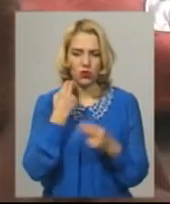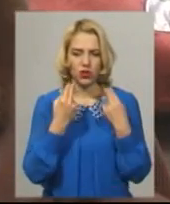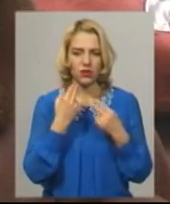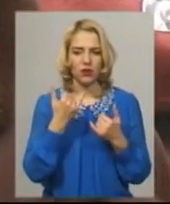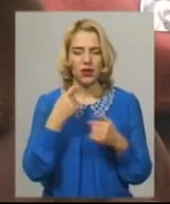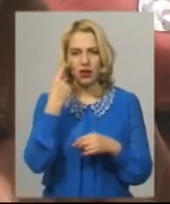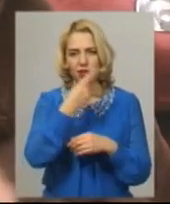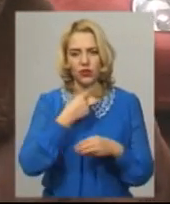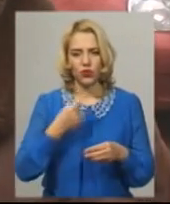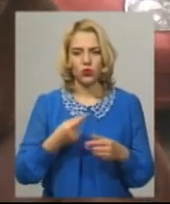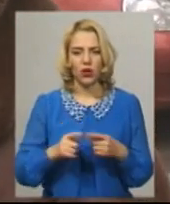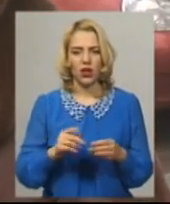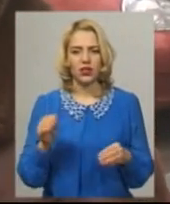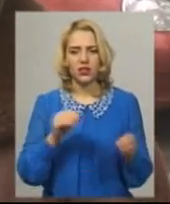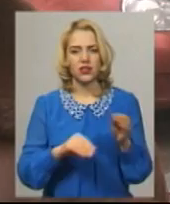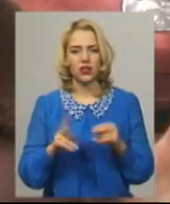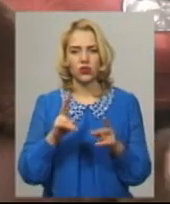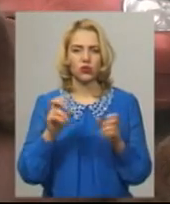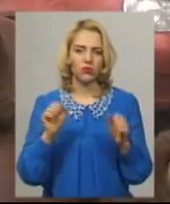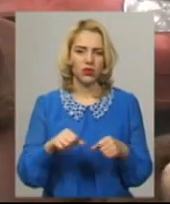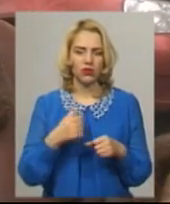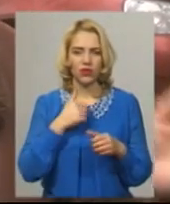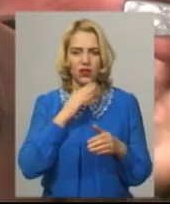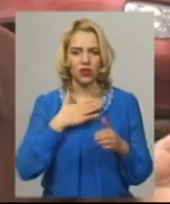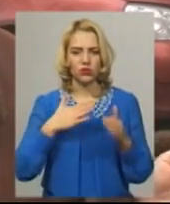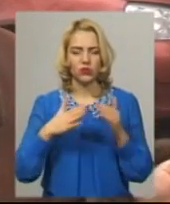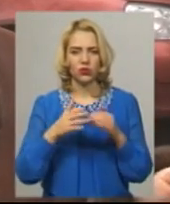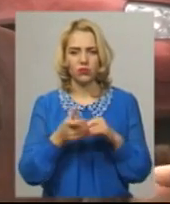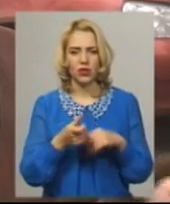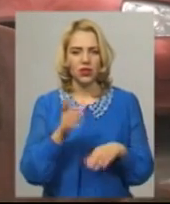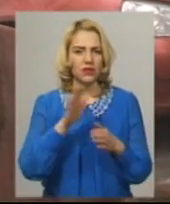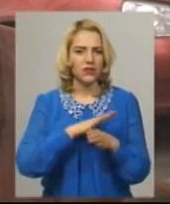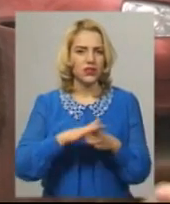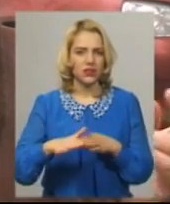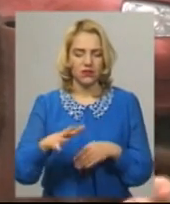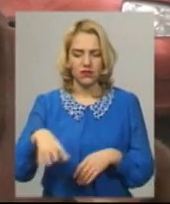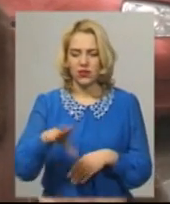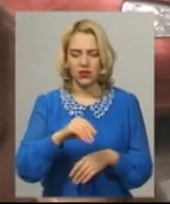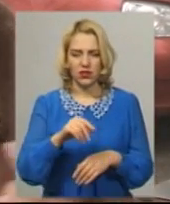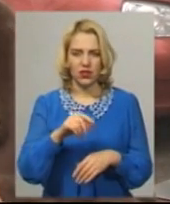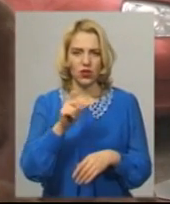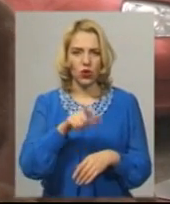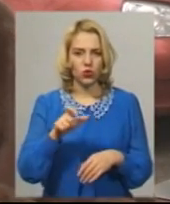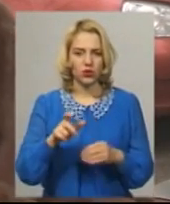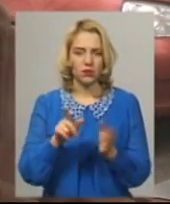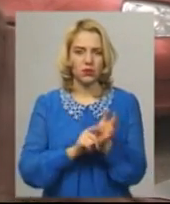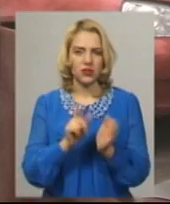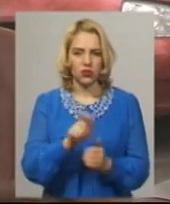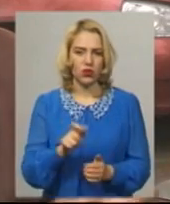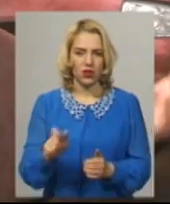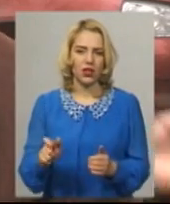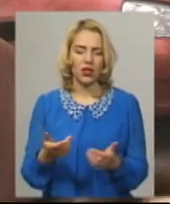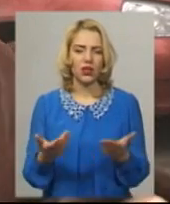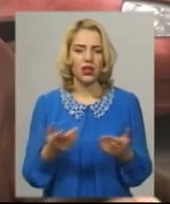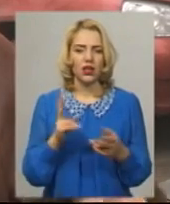проводимо індивідуальні. Склалися, хто міг, хто не пів, в нашому домі, самі пенсіонери живуть, пощі. 75%